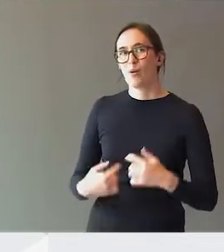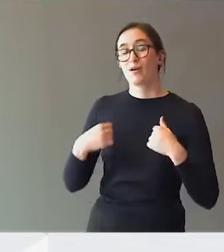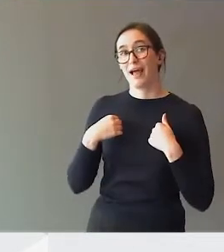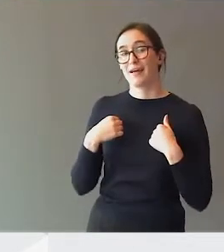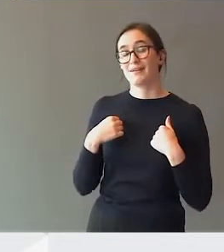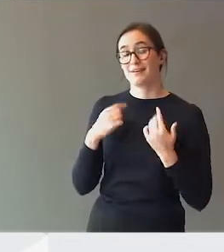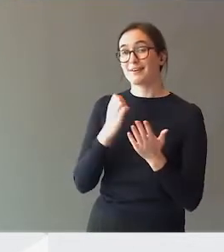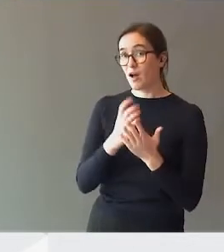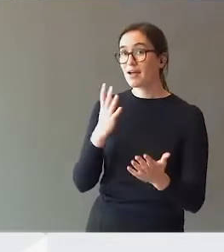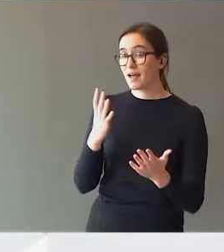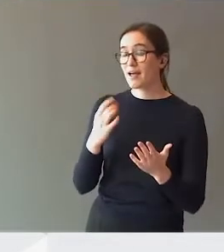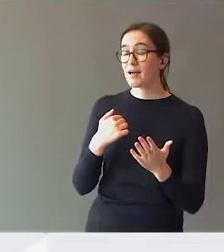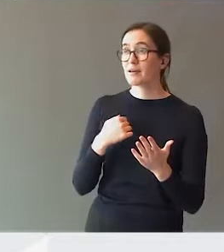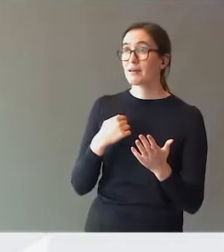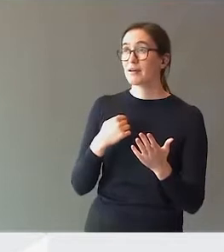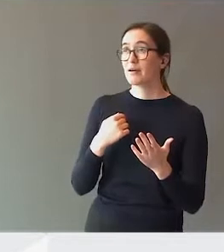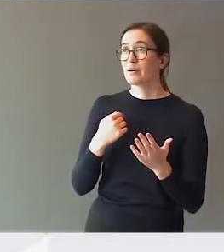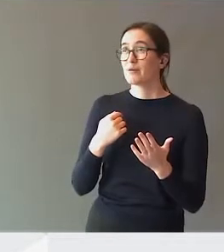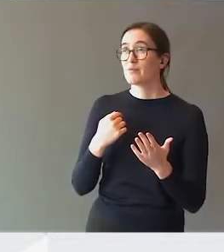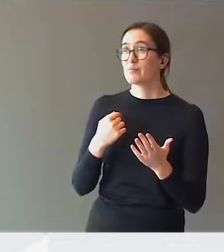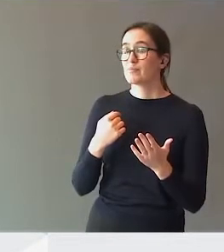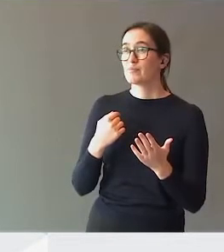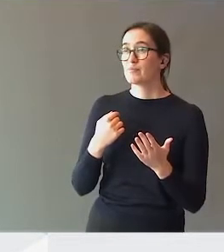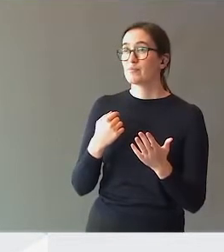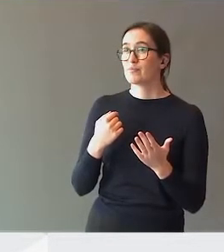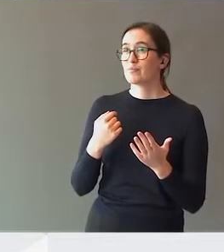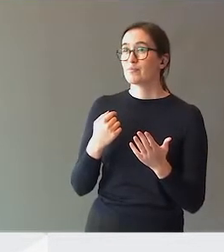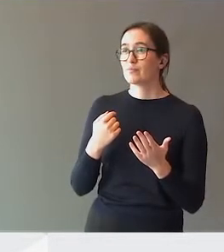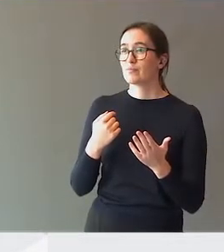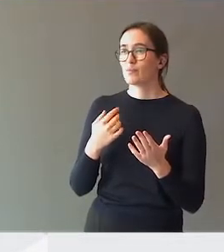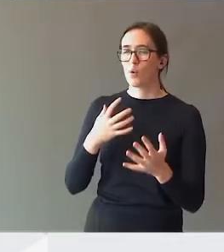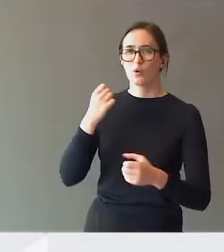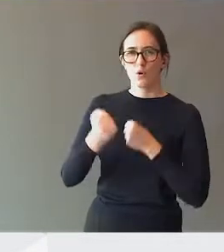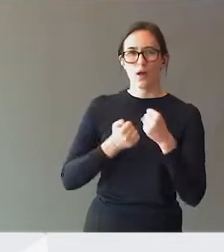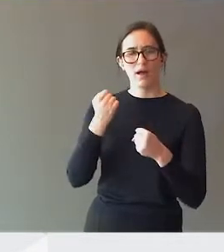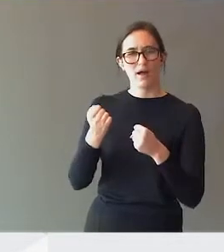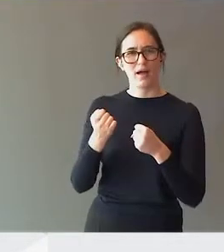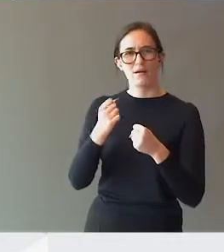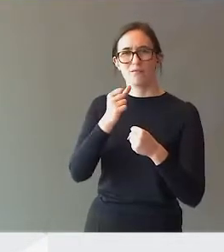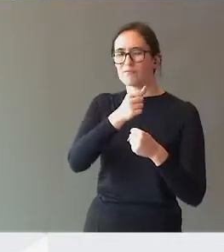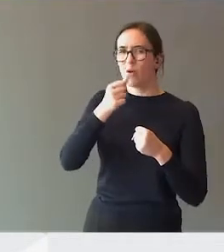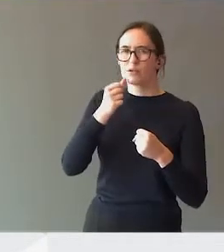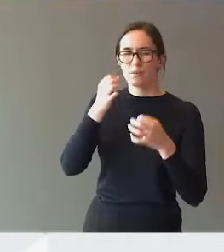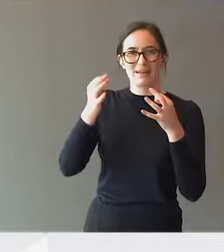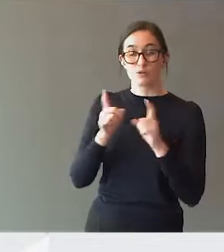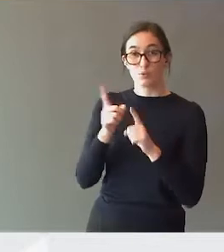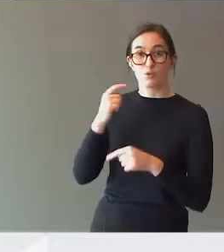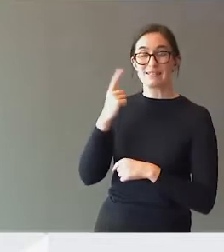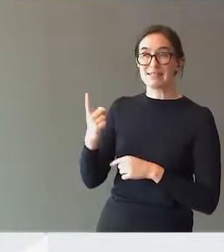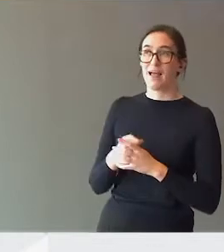Jeg reagerer jo på at man går til så drastiske tiltak som du sier, og som også målbladet,